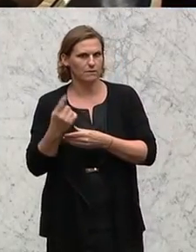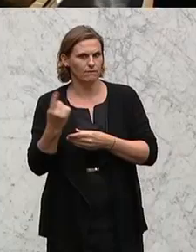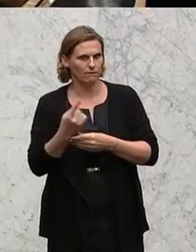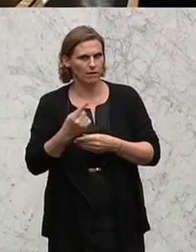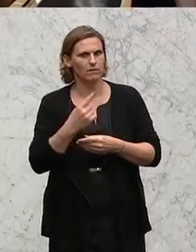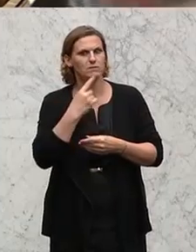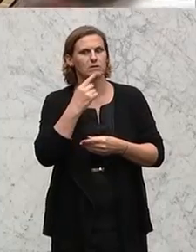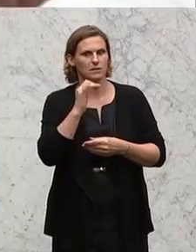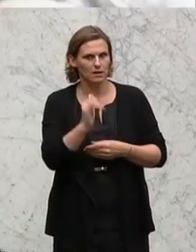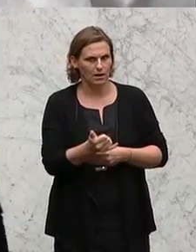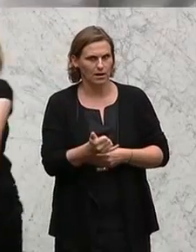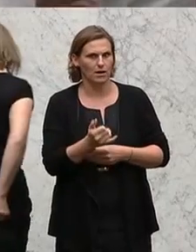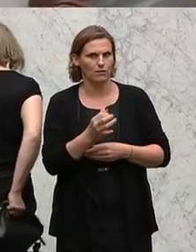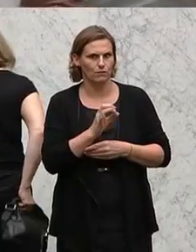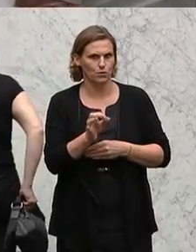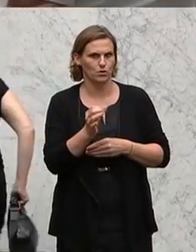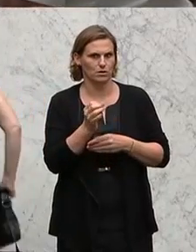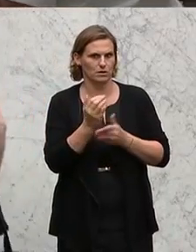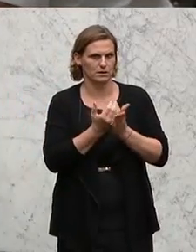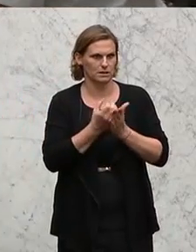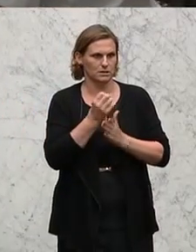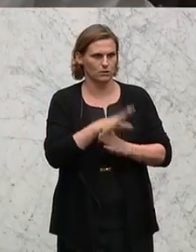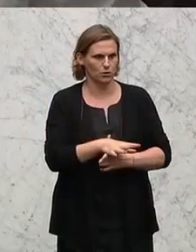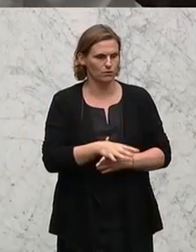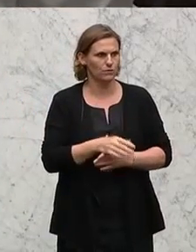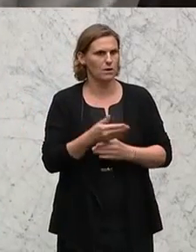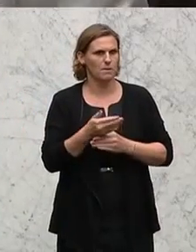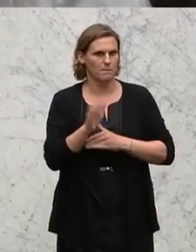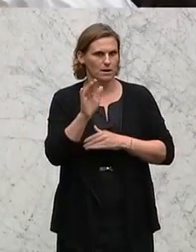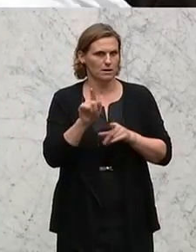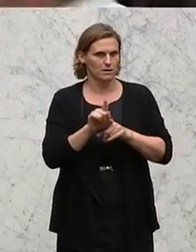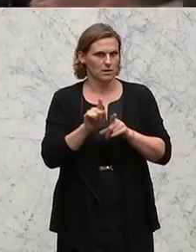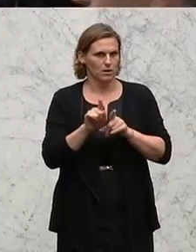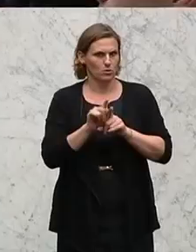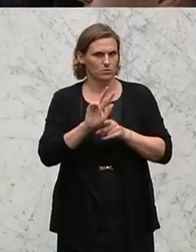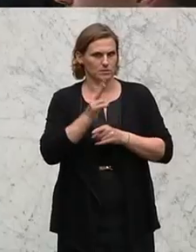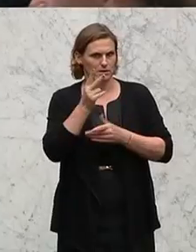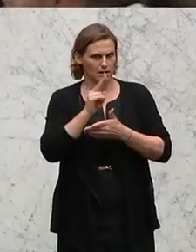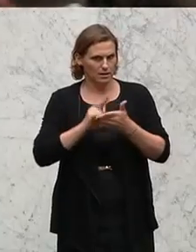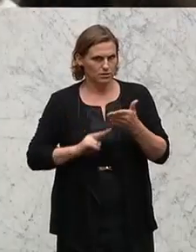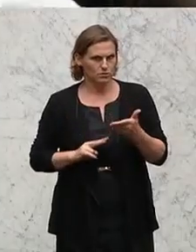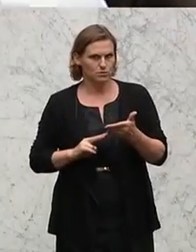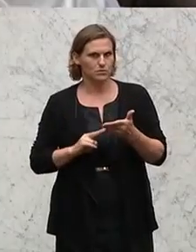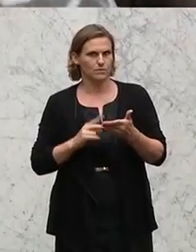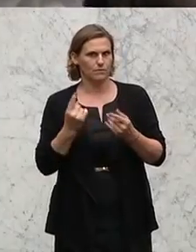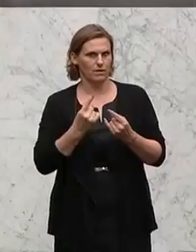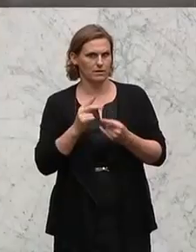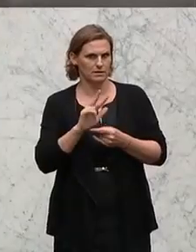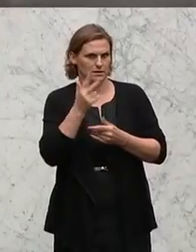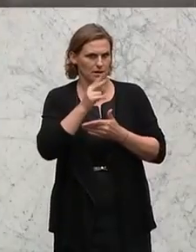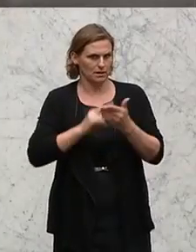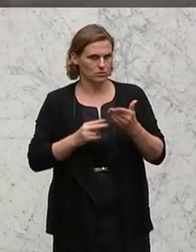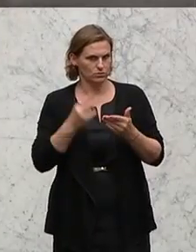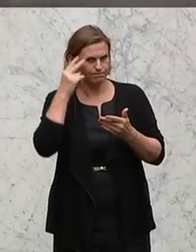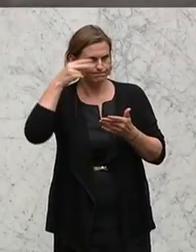spricht sich für diesen Gesetzentwurf aus? Das ist die Mehrheit. Wir kommen sogleich zur dritten Lesung. Wer in dritter Lesung